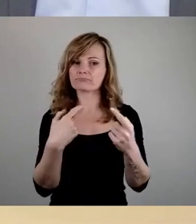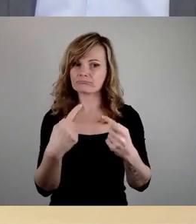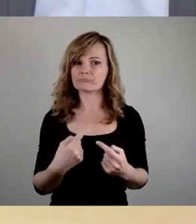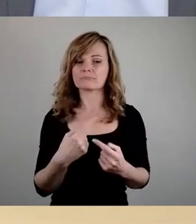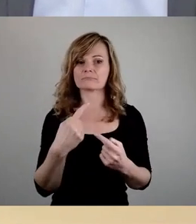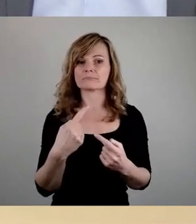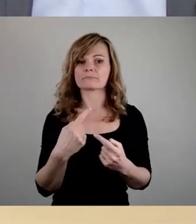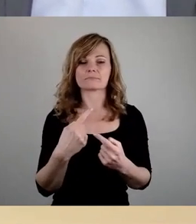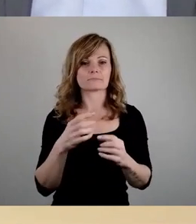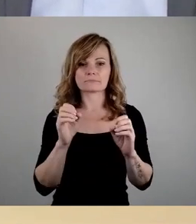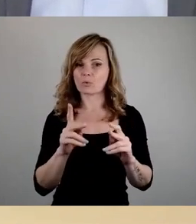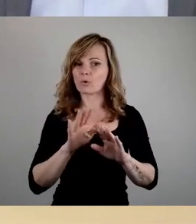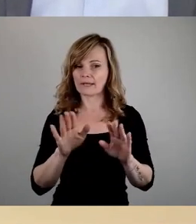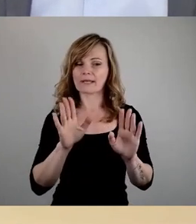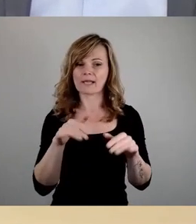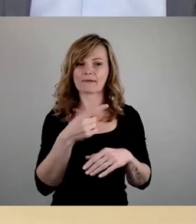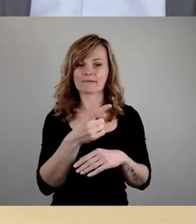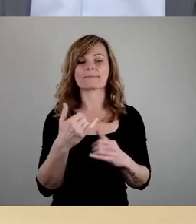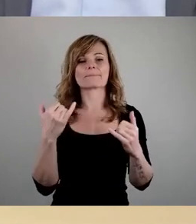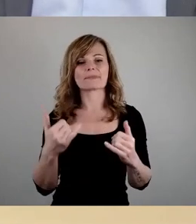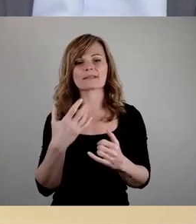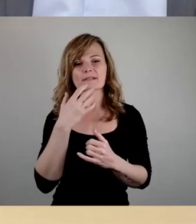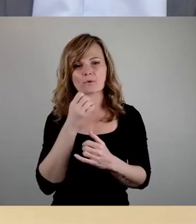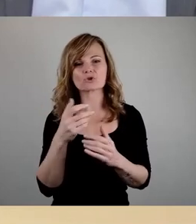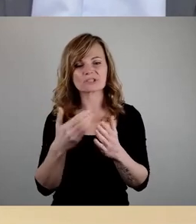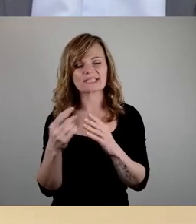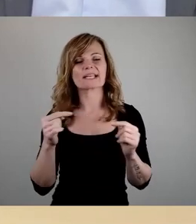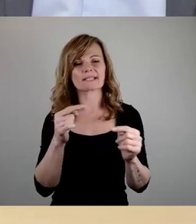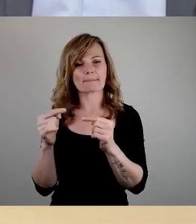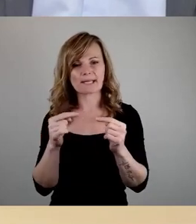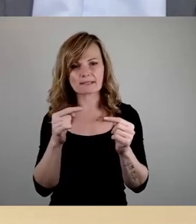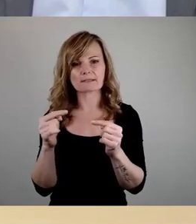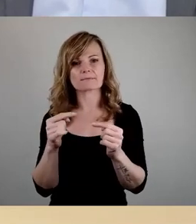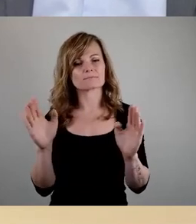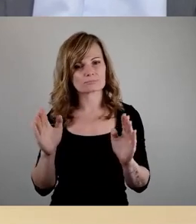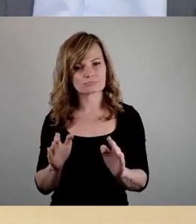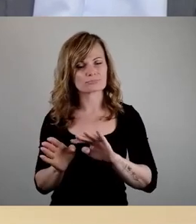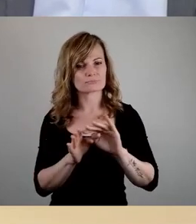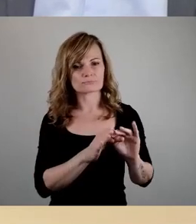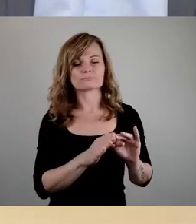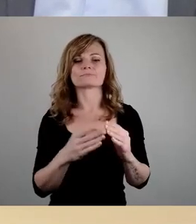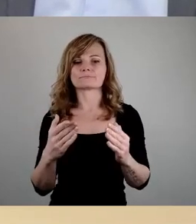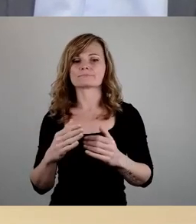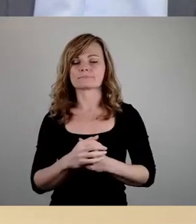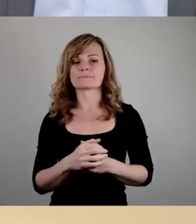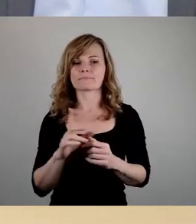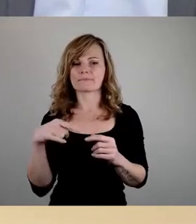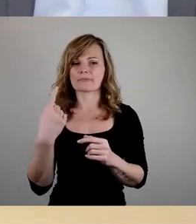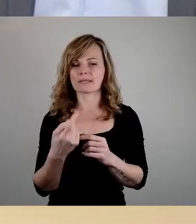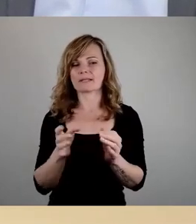ich für legitim. So, jetzt würde ich aber gerne mal diese Debatte beiseite nehmen und zum nächsten